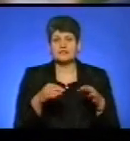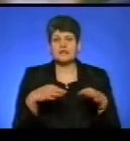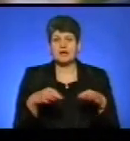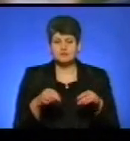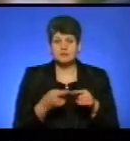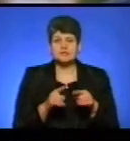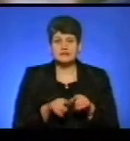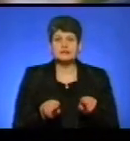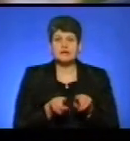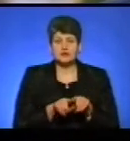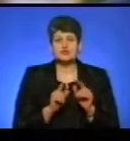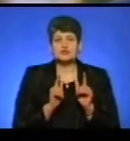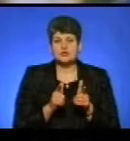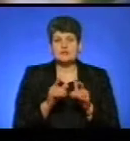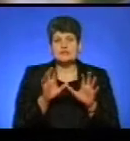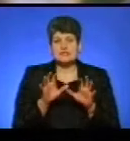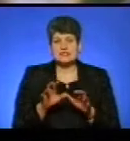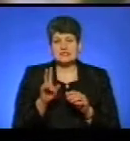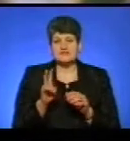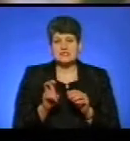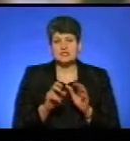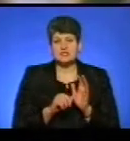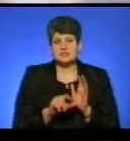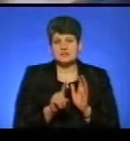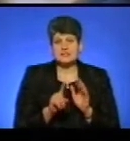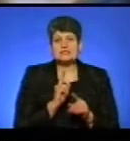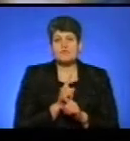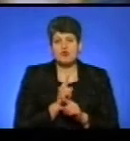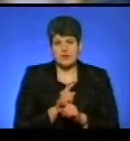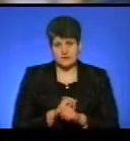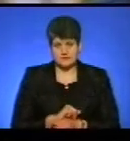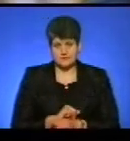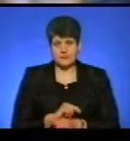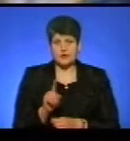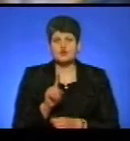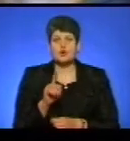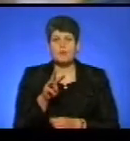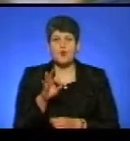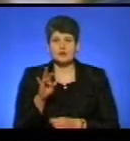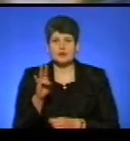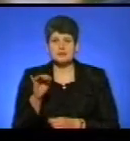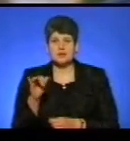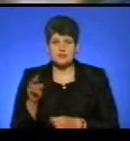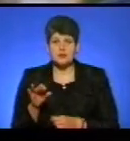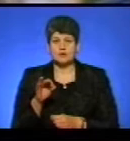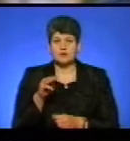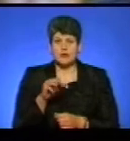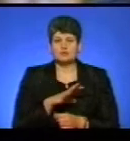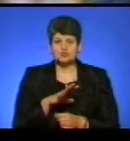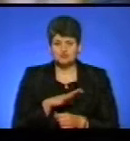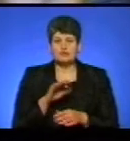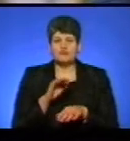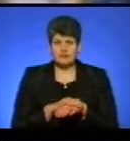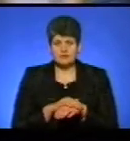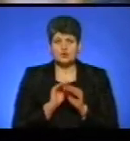що також, відповідно до статті 60 закону КПМВ, забороняється. Щодо Монастирської ОТГ, також було зафіксований фактор розміщення агітаційного